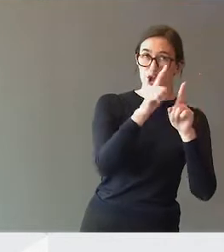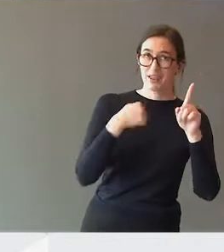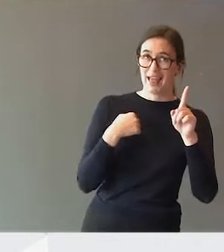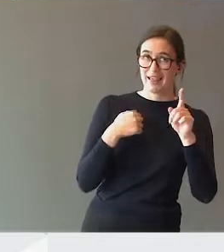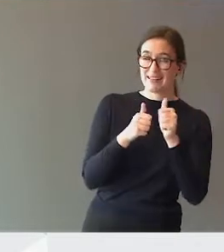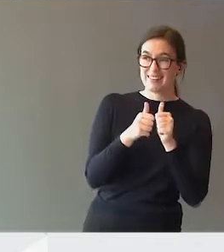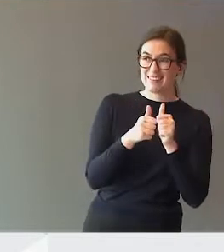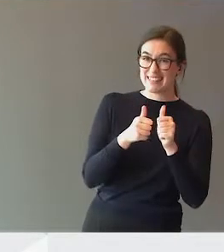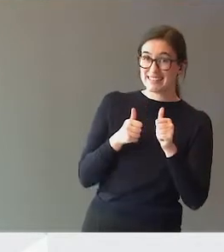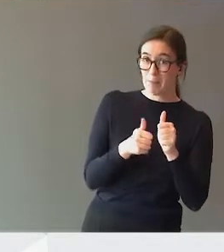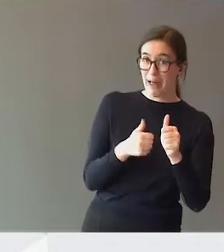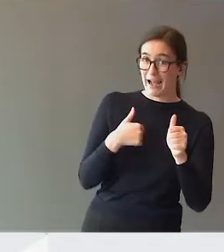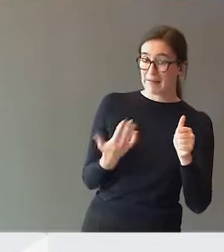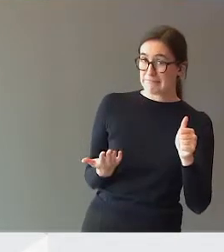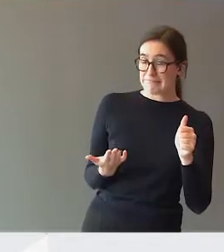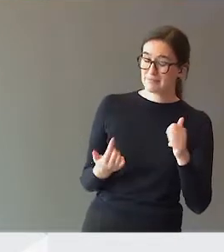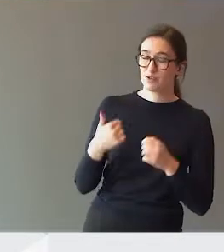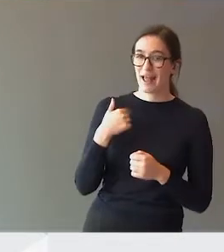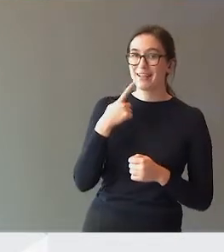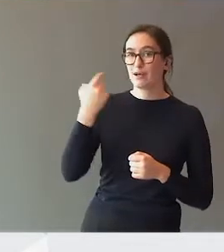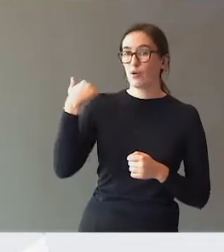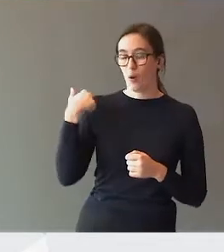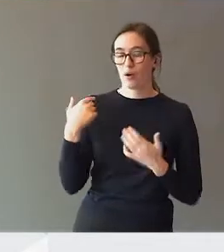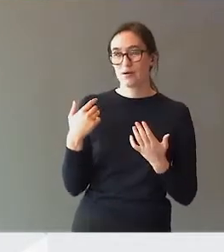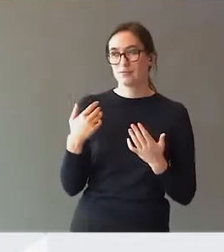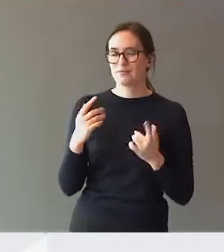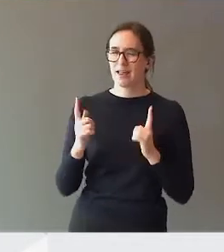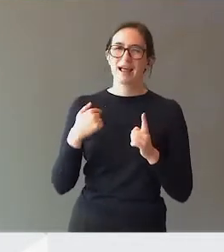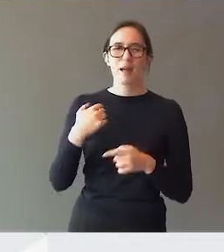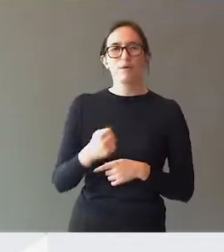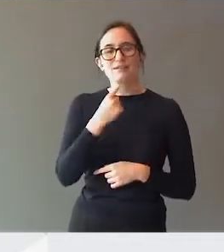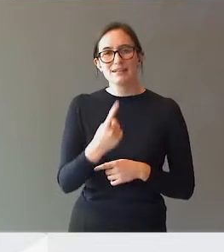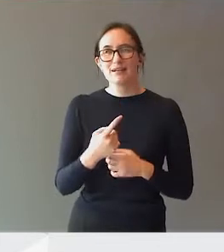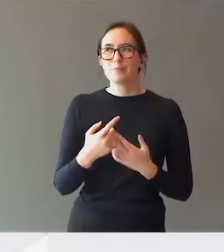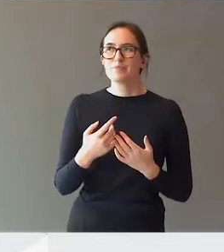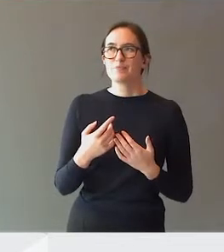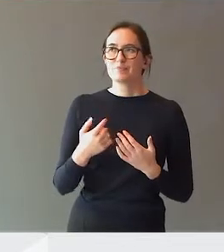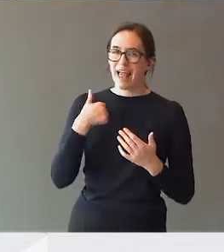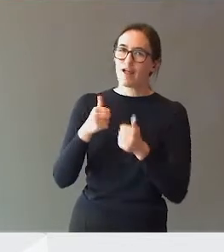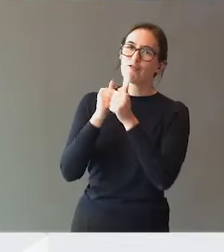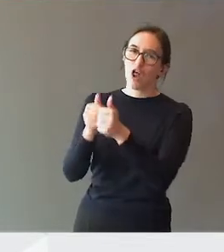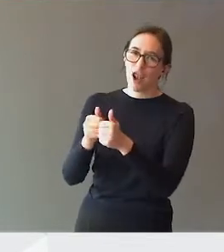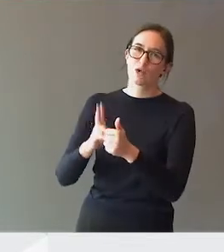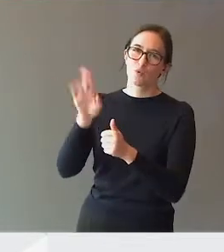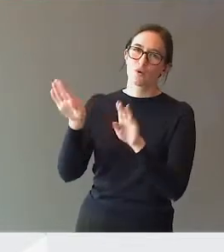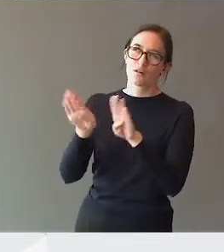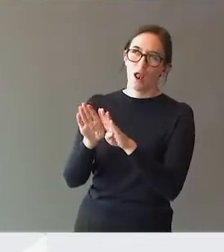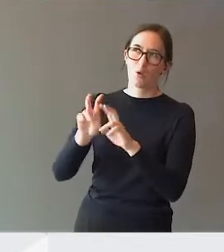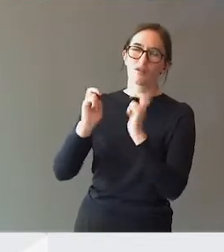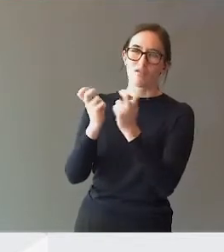Fordi jeg i går på denne konferansen vel gikk ganske langt i å si at jeg følger Nordahl-utvalget på en del områder.